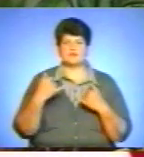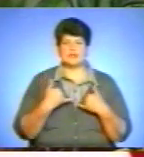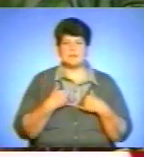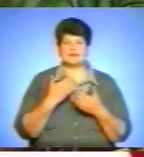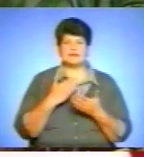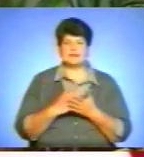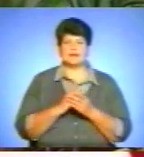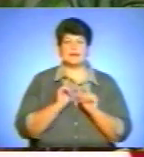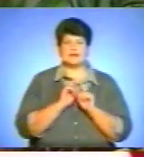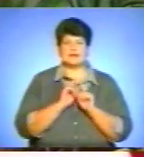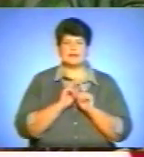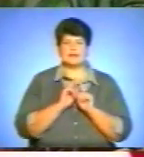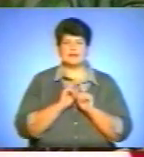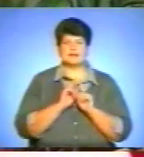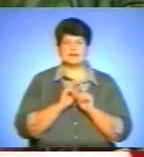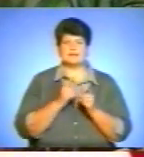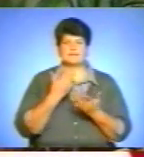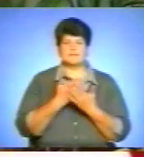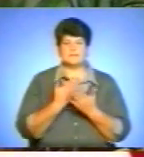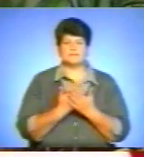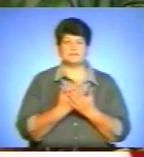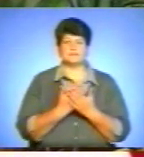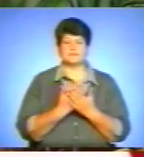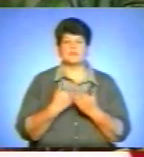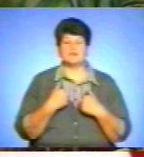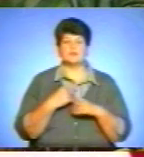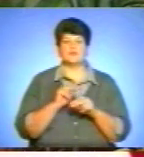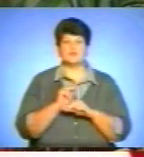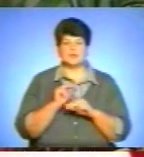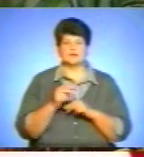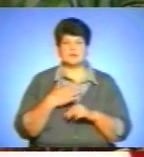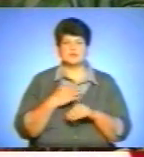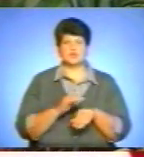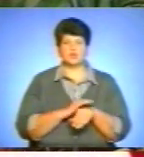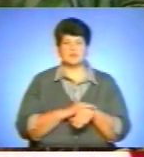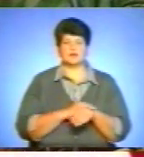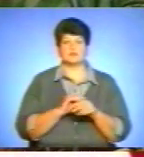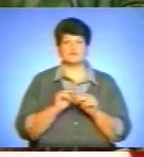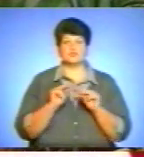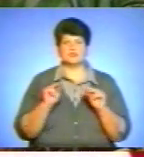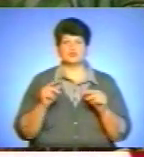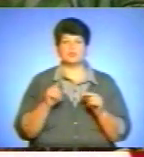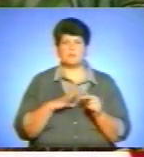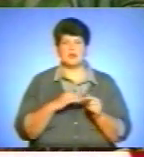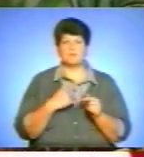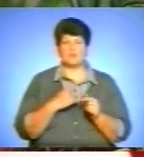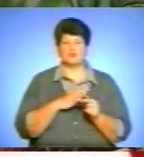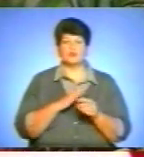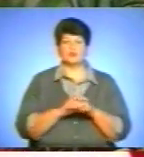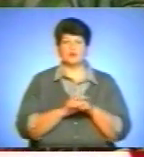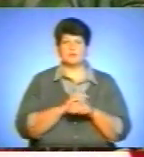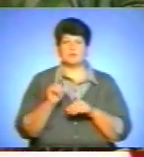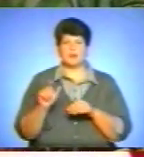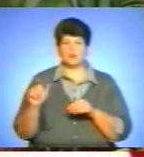ідеалом, взірцем. Він вчить нас з добрих вчинків, щоб ми були добрими людьми.